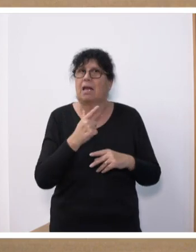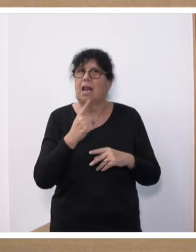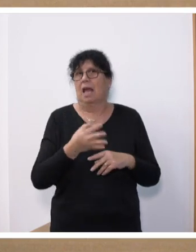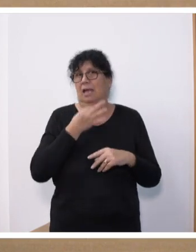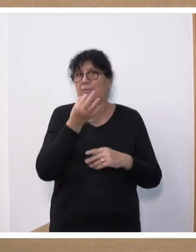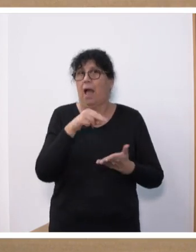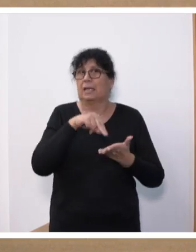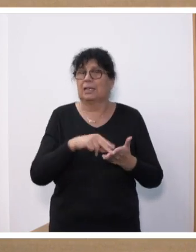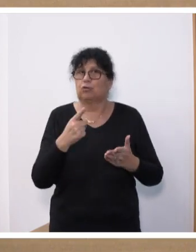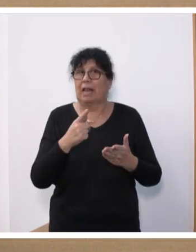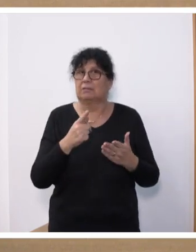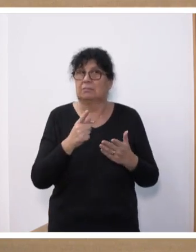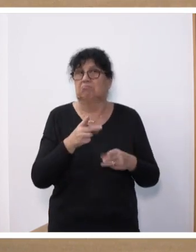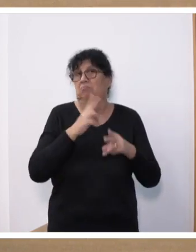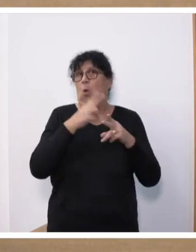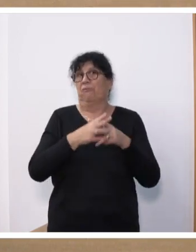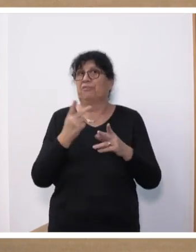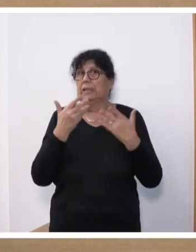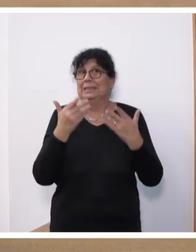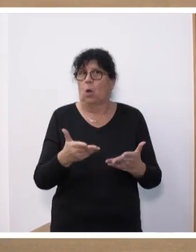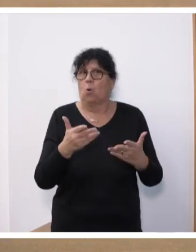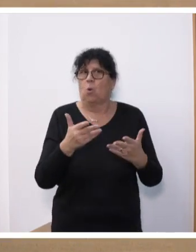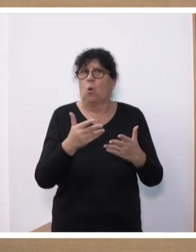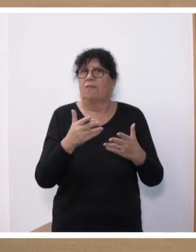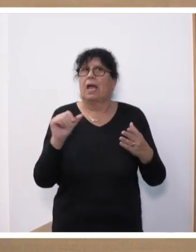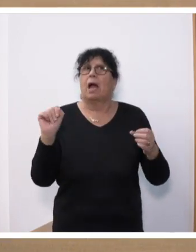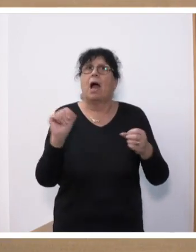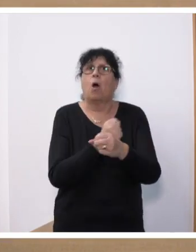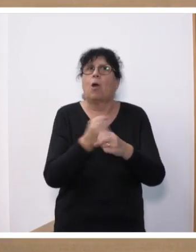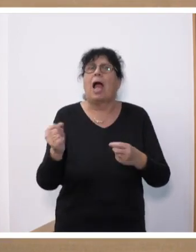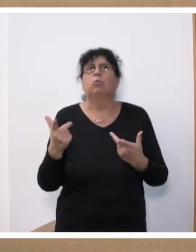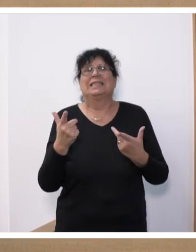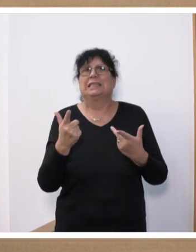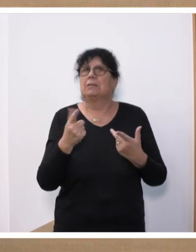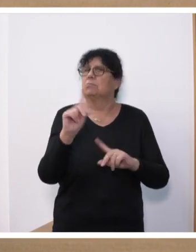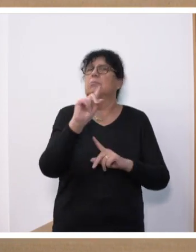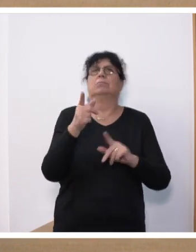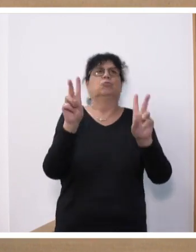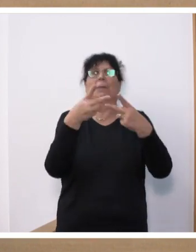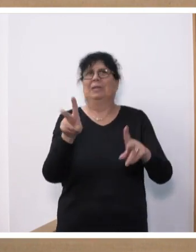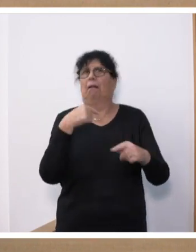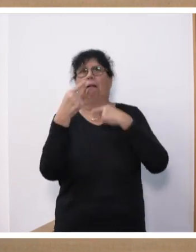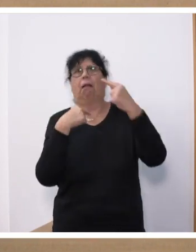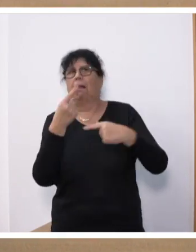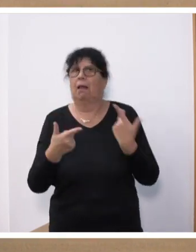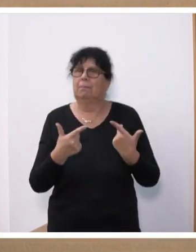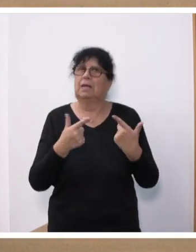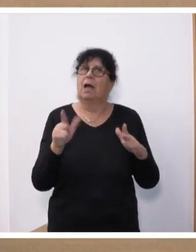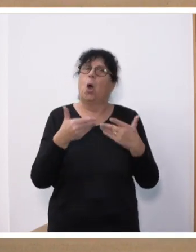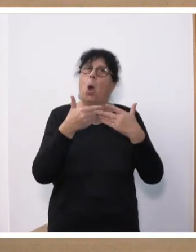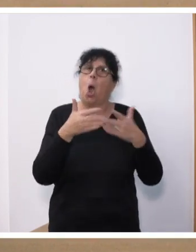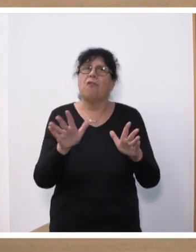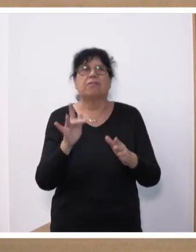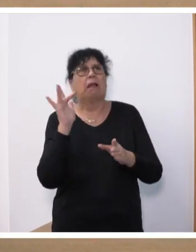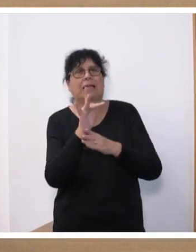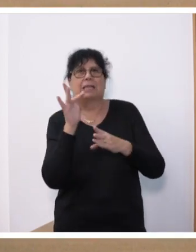wurde, massenhaft, in denen der Holocaust geleugnet wurde und in denen offen antisemitisch